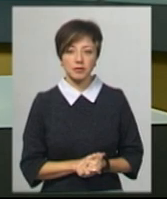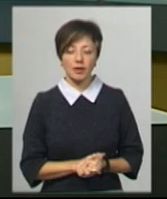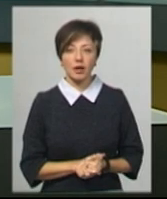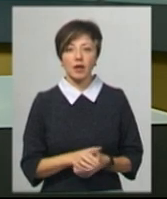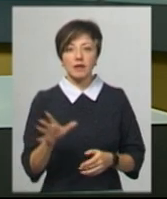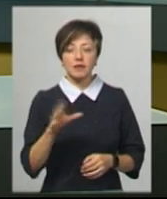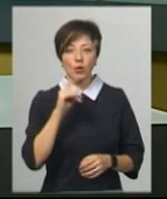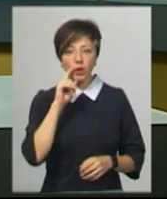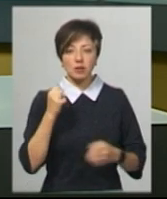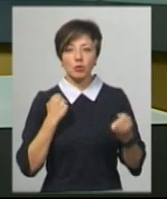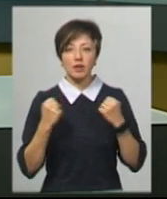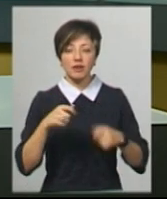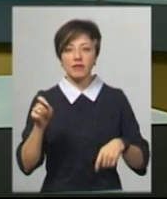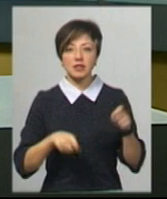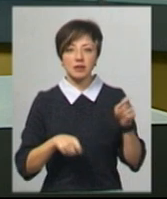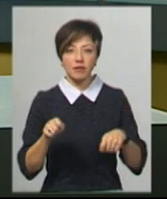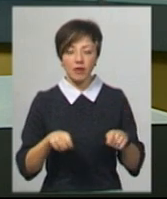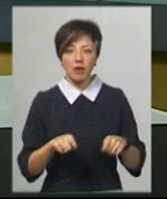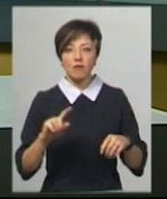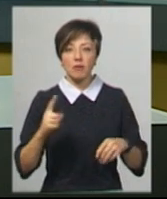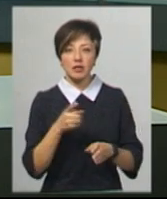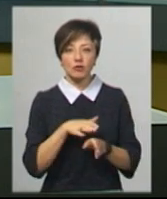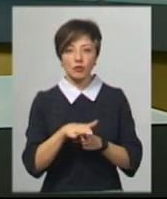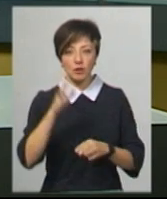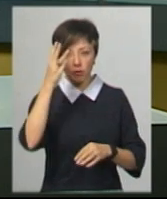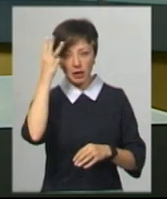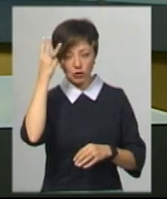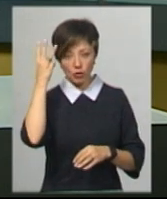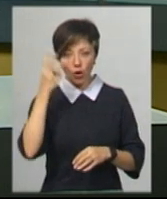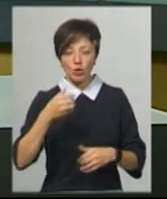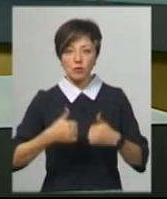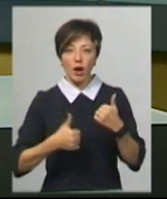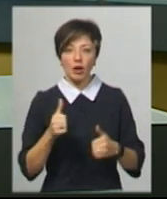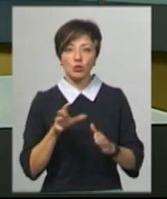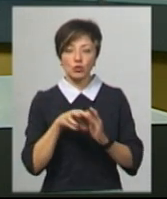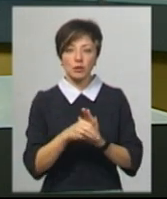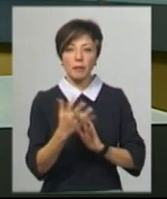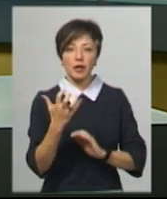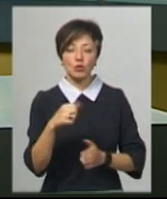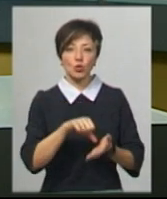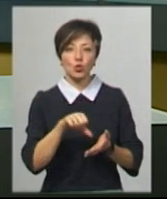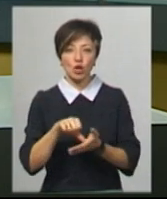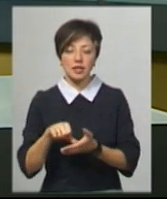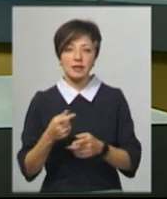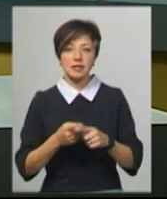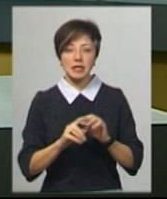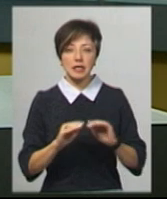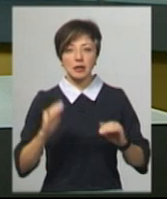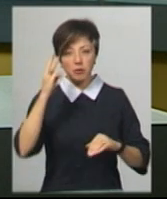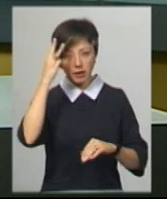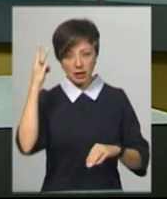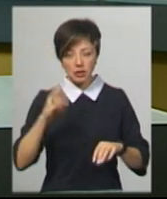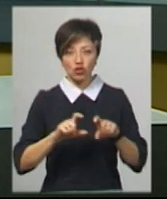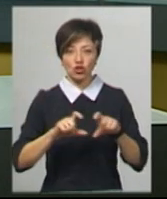Всеукраїнський спортивний фестиваль «Челлендж-фест» вперше відбувся в Хмельницькому. До змагань долучилося 500 учасників. Це учні хмельницьких